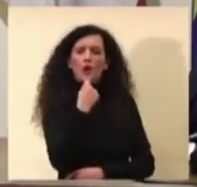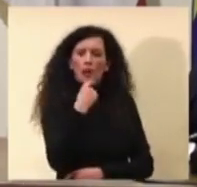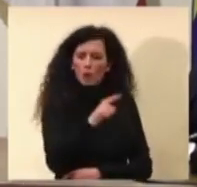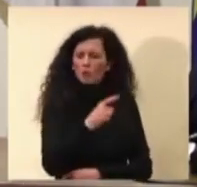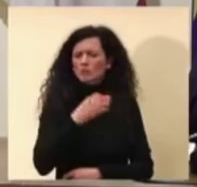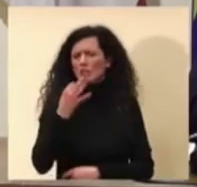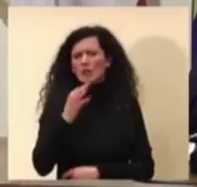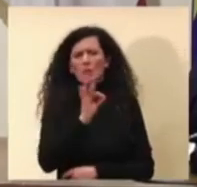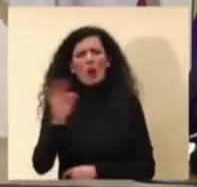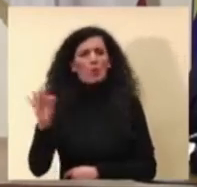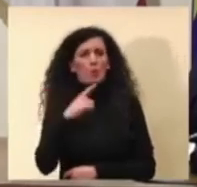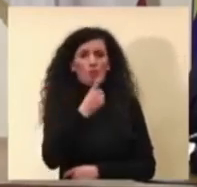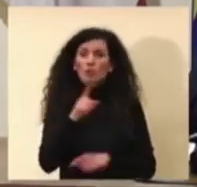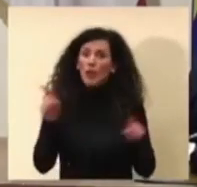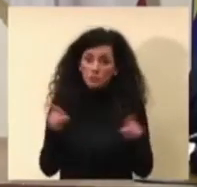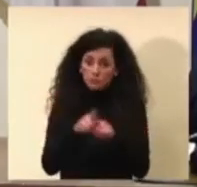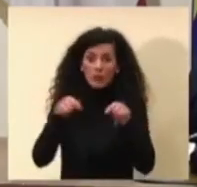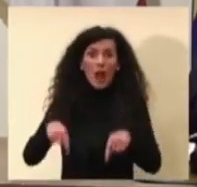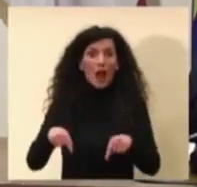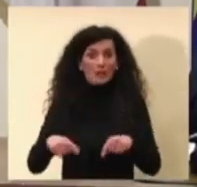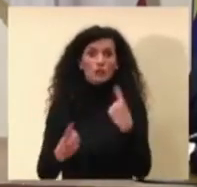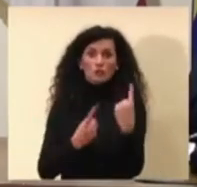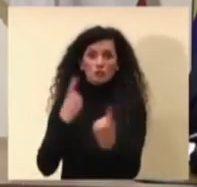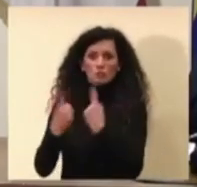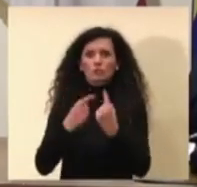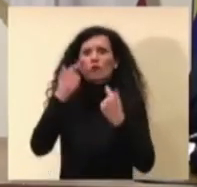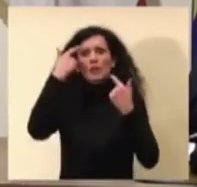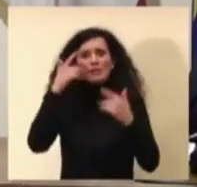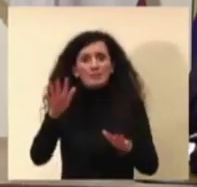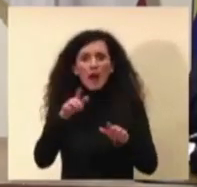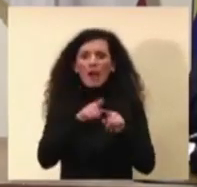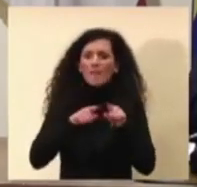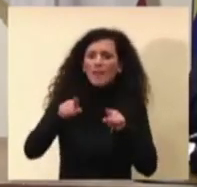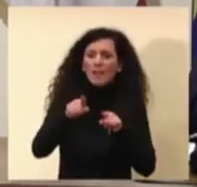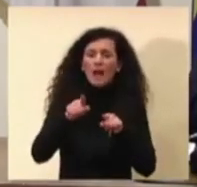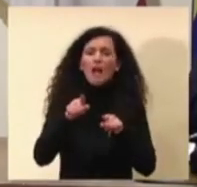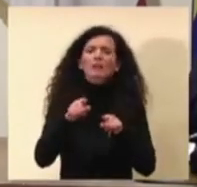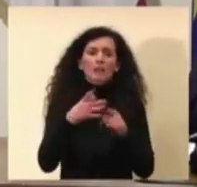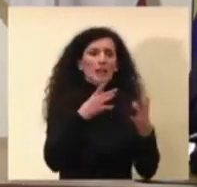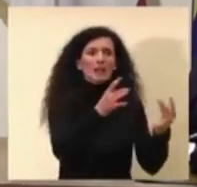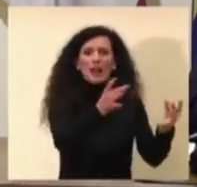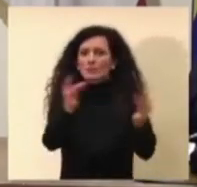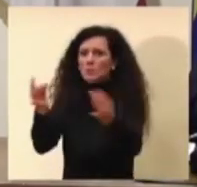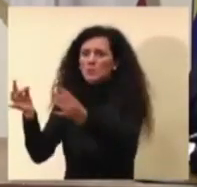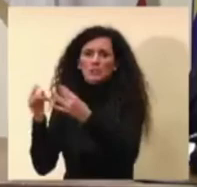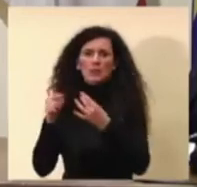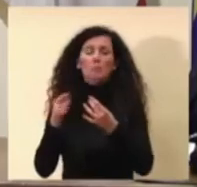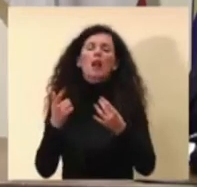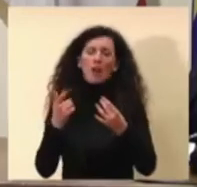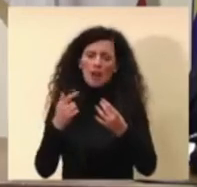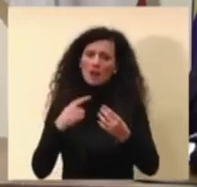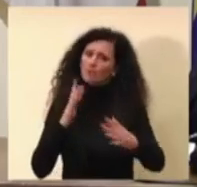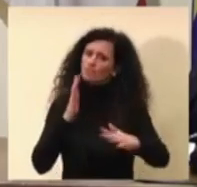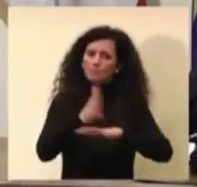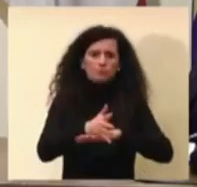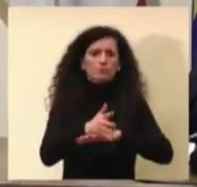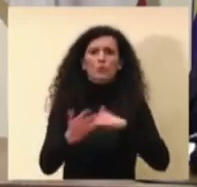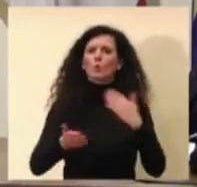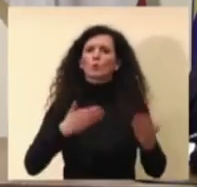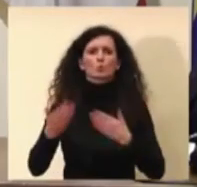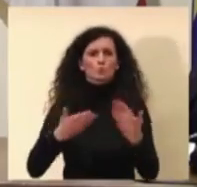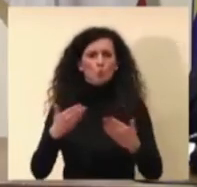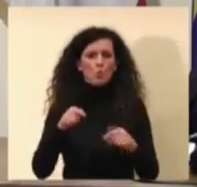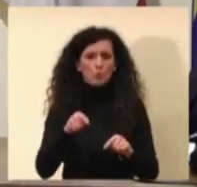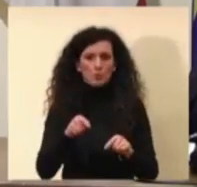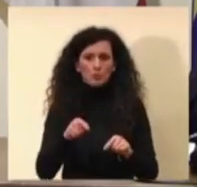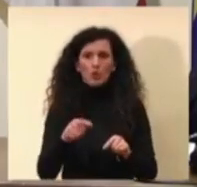più ora sappiamo che queste varianti sono più trasmissibili dobbiamo intervenire tempestivamente anche se non vediamo in questo